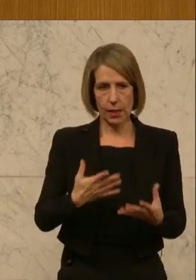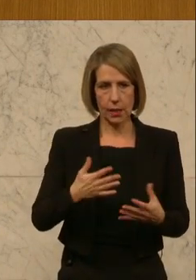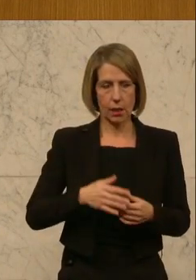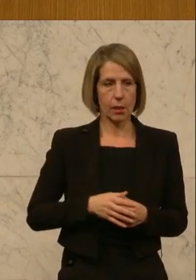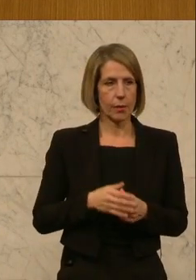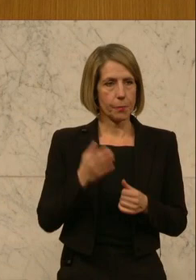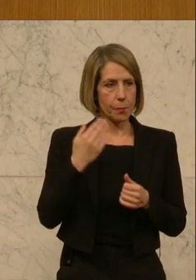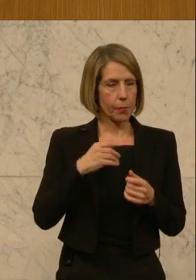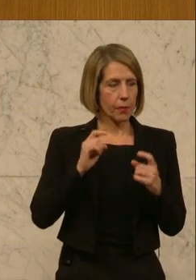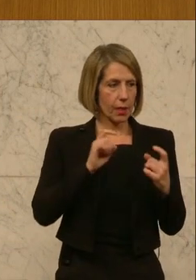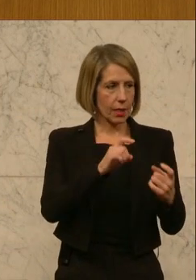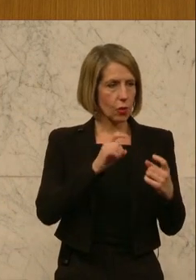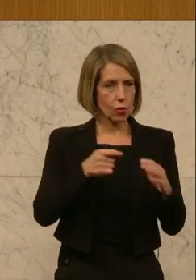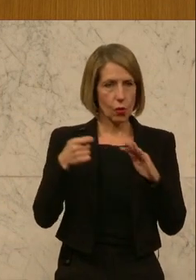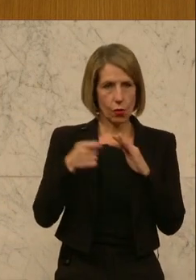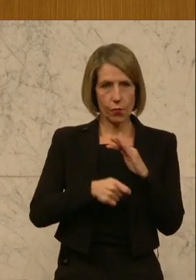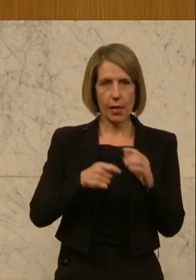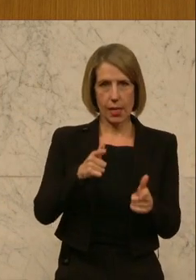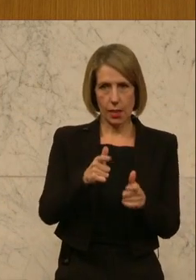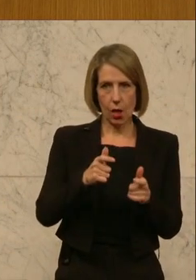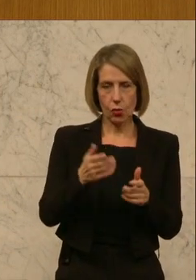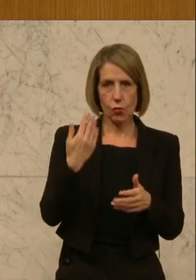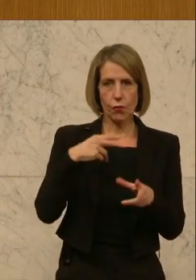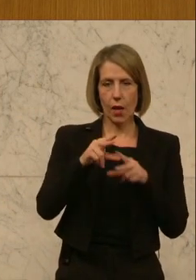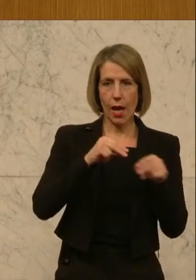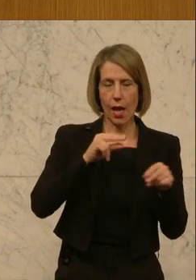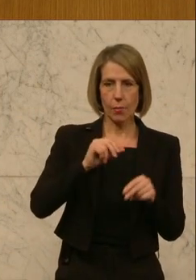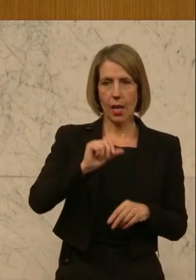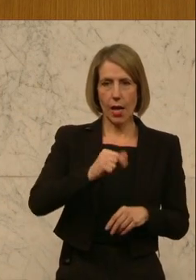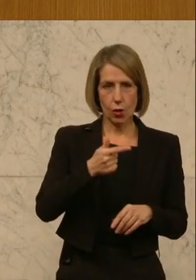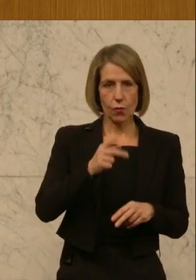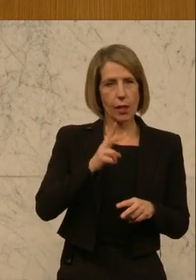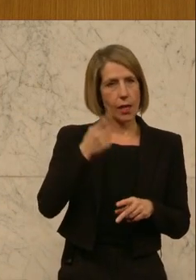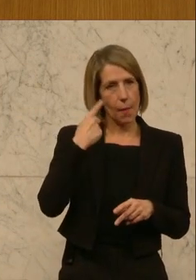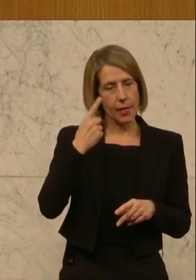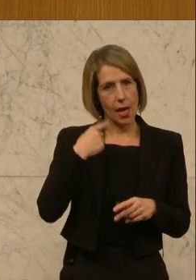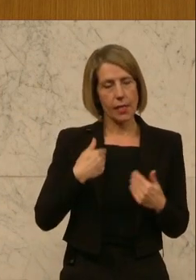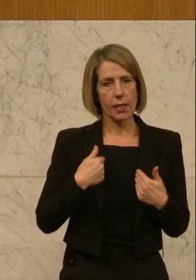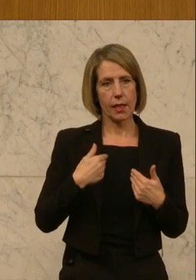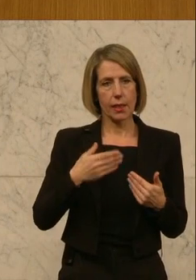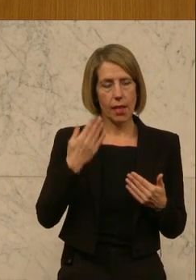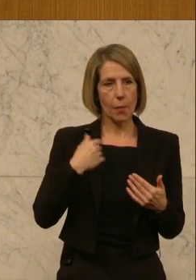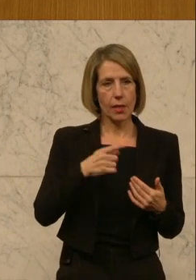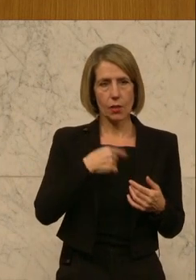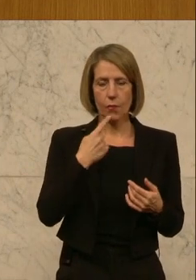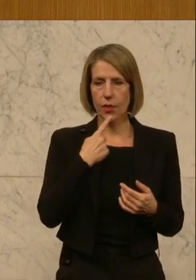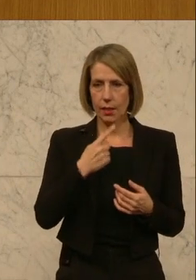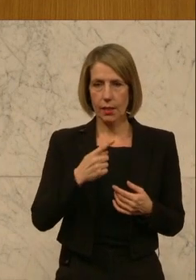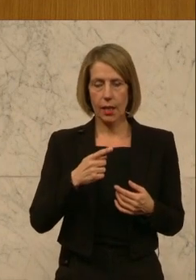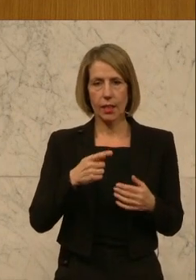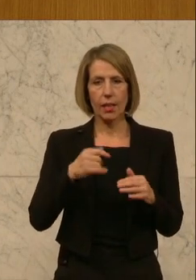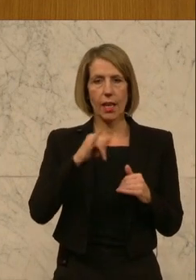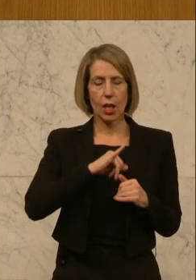Notenbankgouverneuren im Finanzausschuss im Herbst 2021 erinnern, wo wir schon gesagt haben, dass die Inflationsprognosen